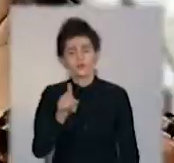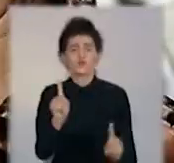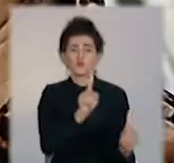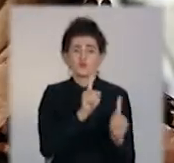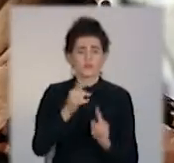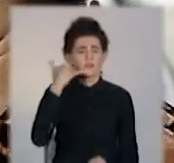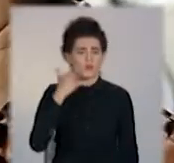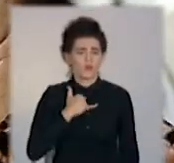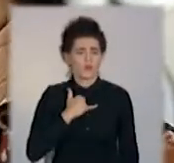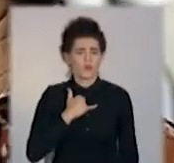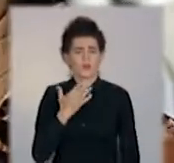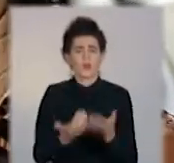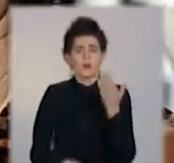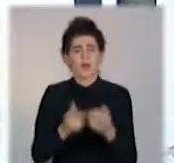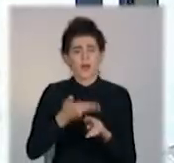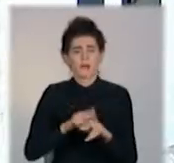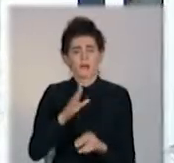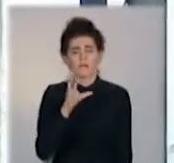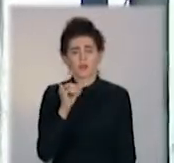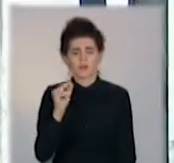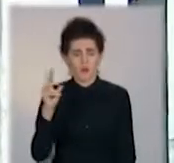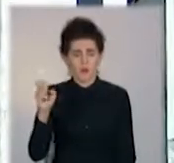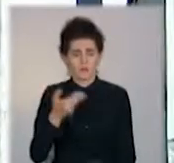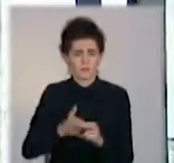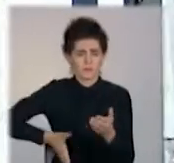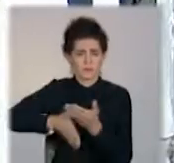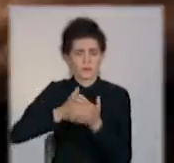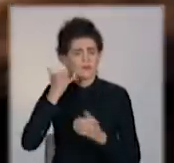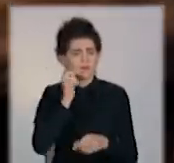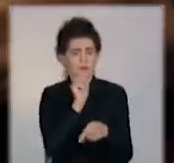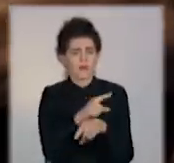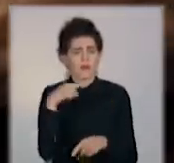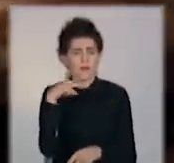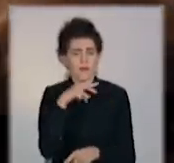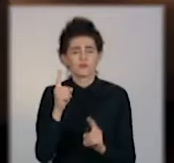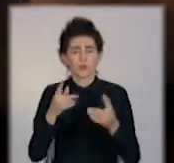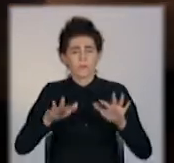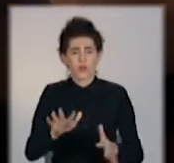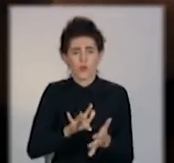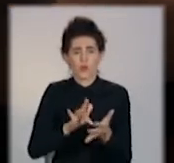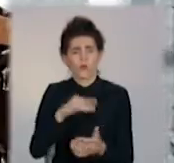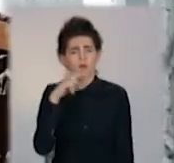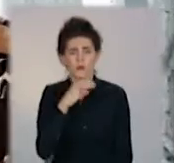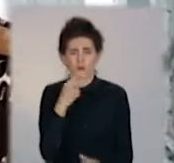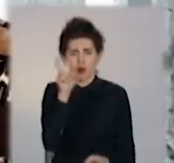Замовити ліки допомогла онука, розповідає пенсіонерка. Бо потрібні таблетки в місті знайти важко.